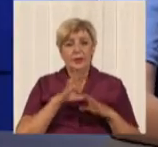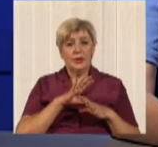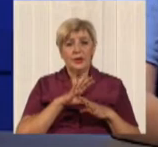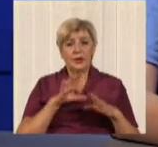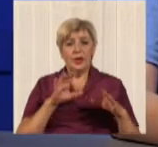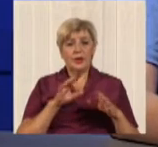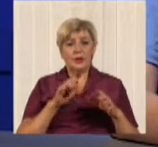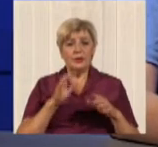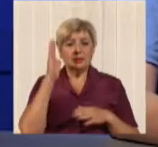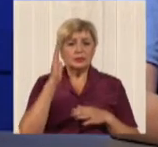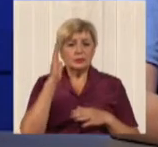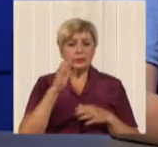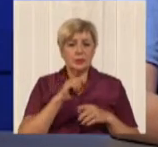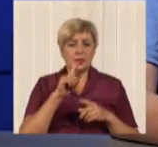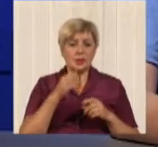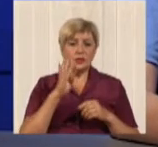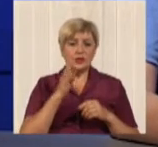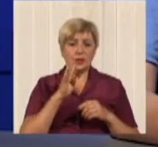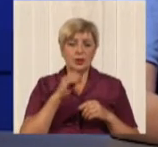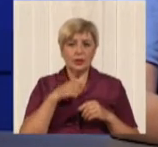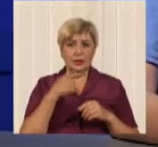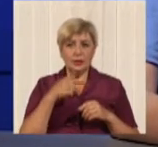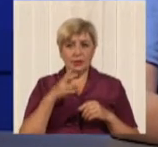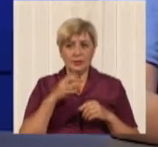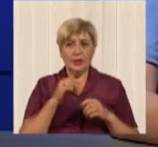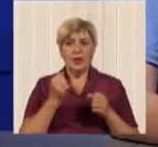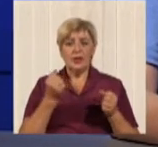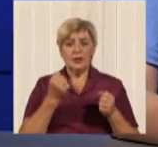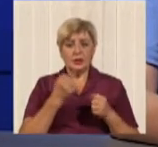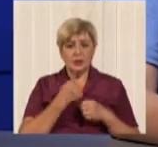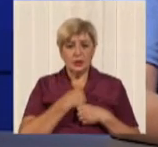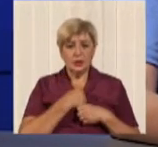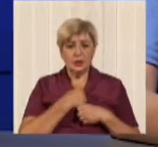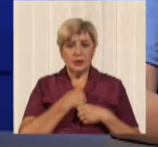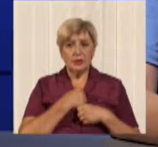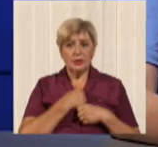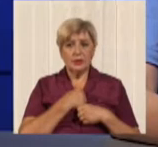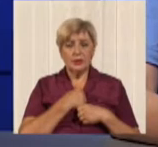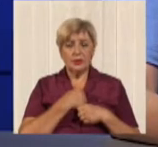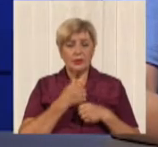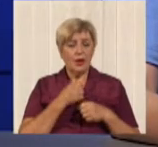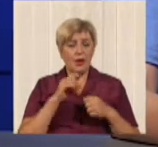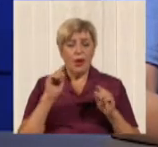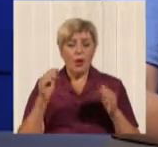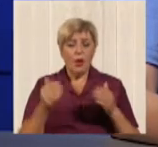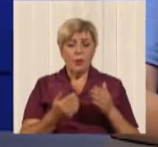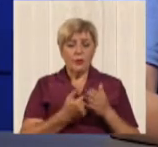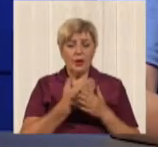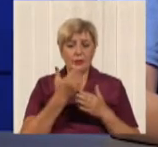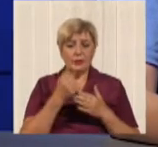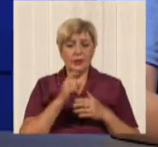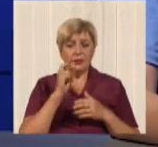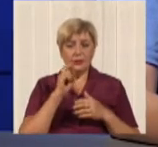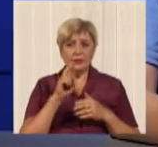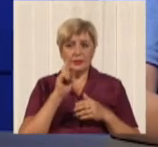берут с людей за проезд в качестве тарифа. К сожалению, обновлять подвижной состав мы не сможем, при том, что рентабельность порядка 7 гривен, люди